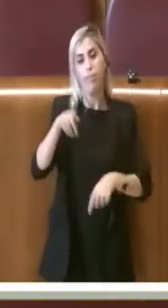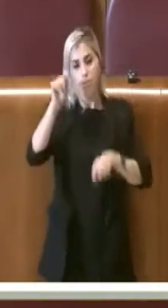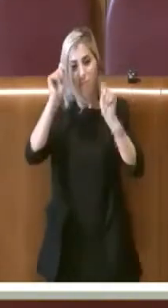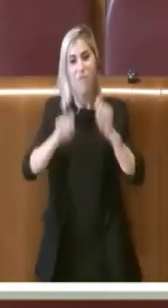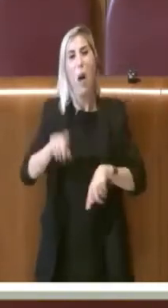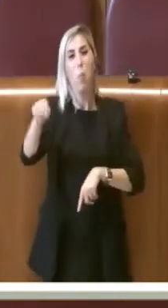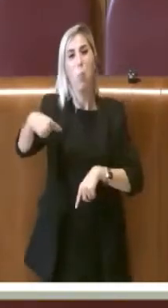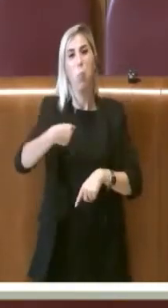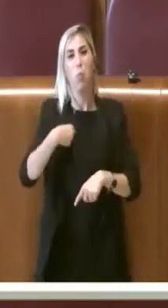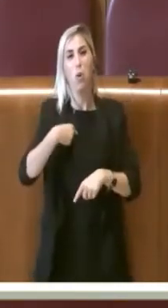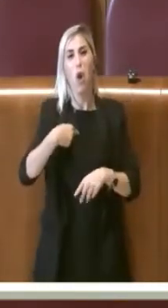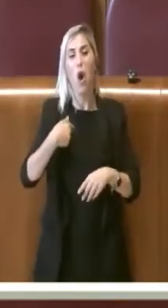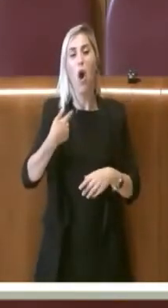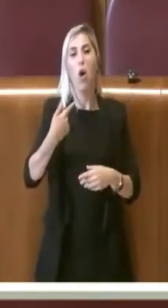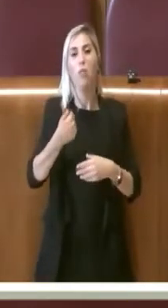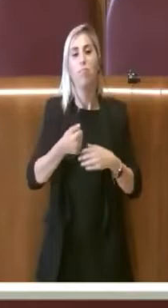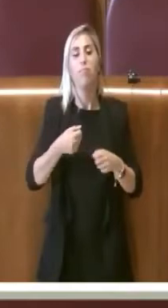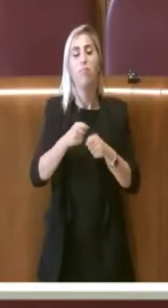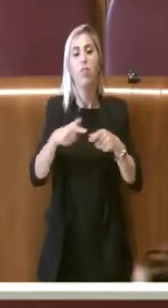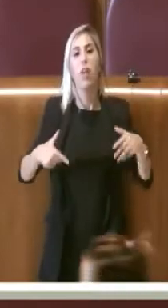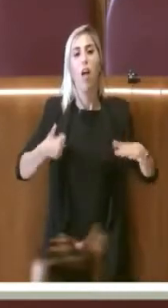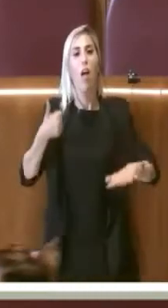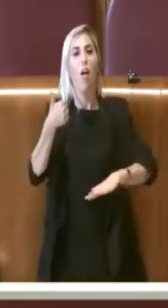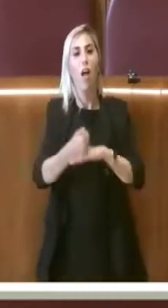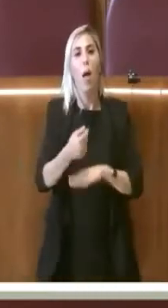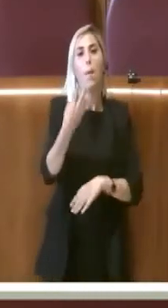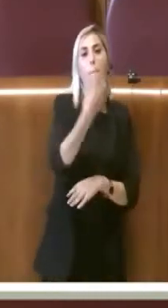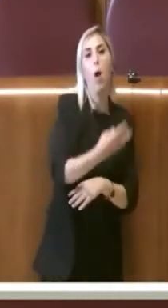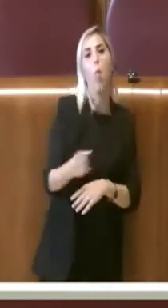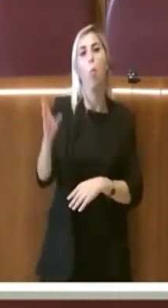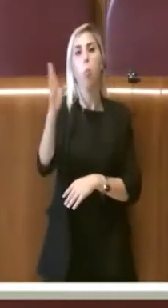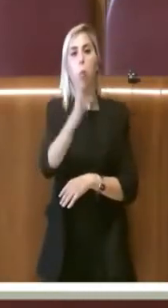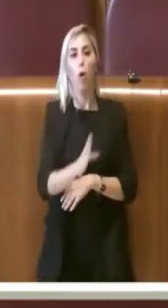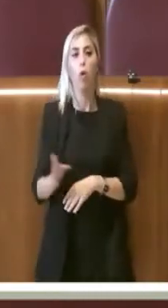dalla cittadinanza onoraria Manuel Bortuzzo,